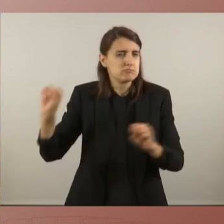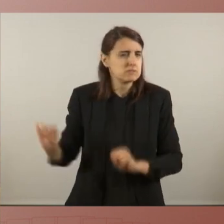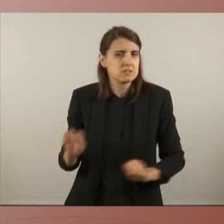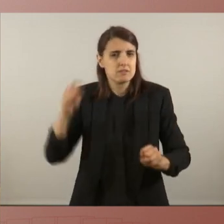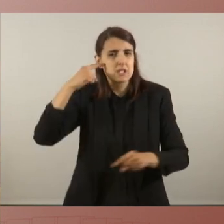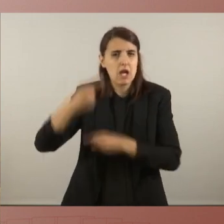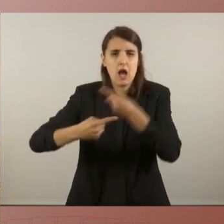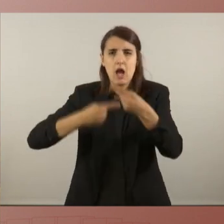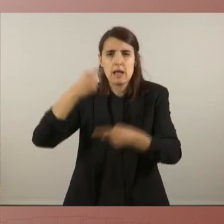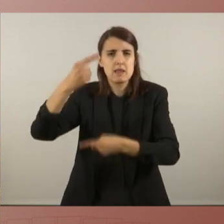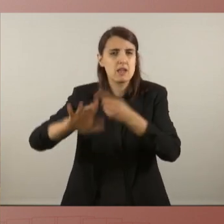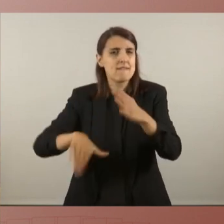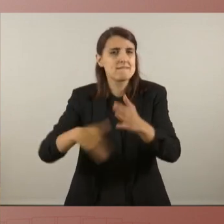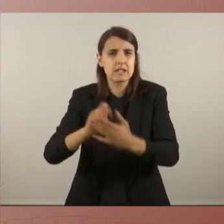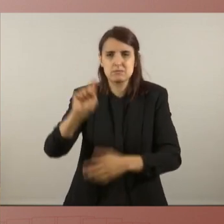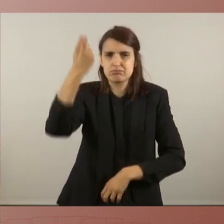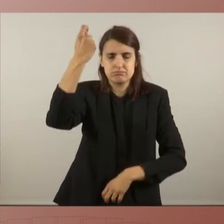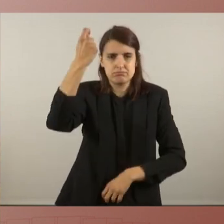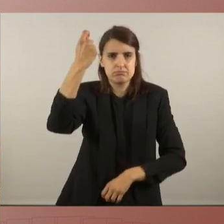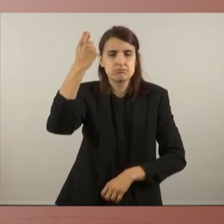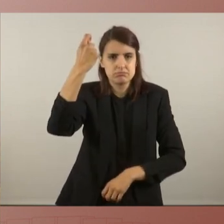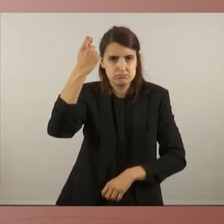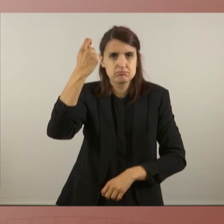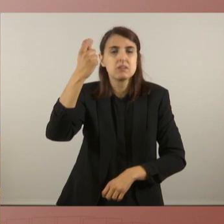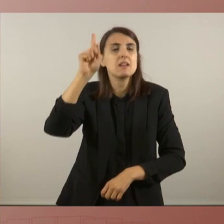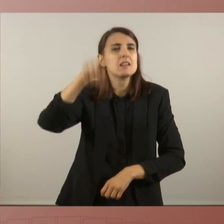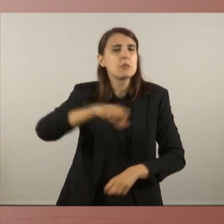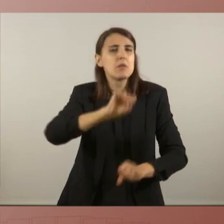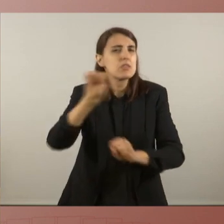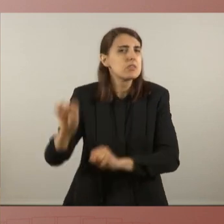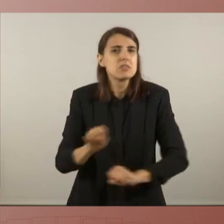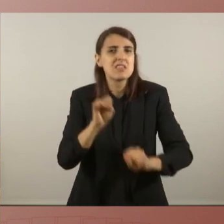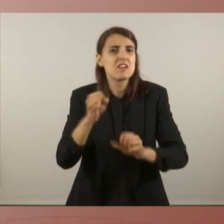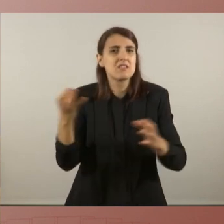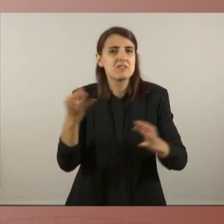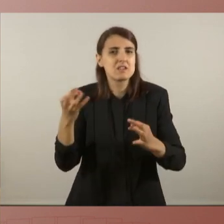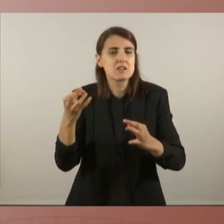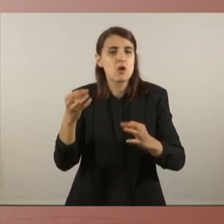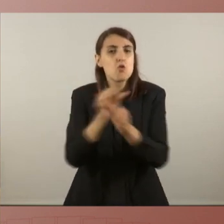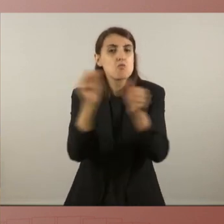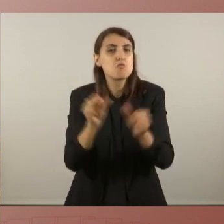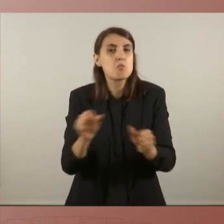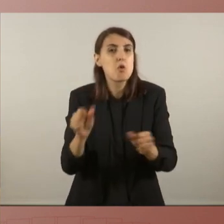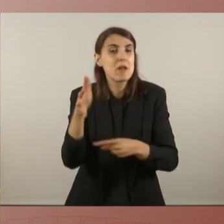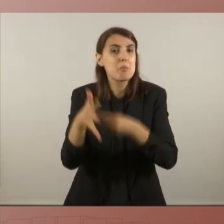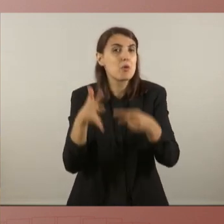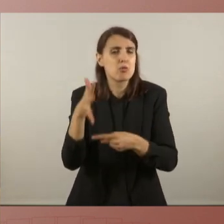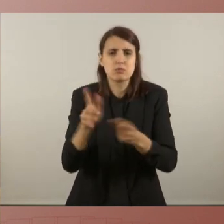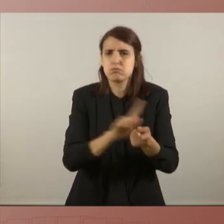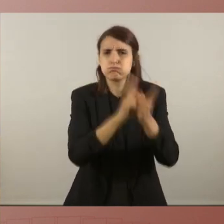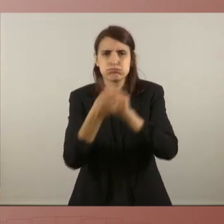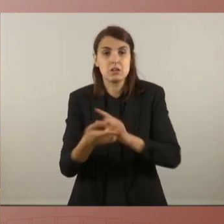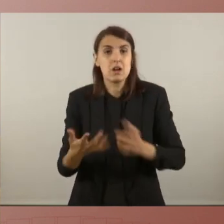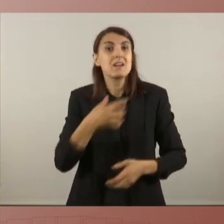cada dia fins que sigui una realitat defensarem també la transformació del model productiu tenim una crisi econòmica